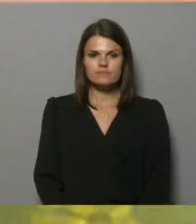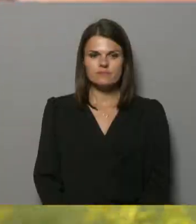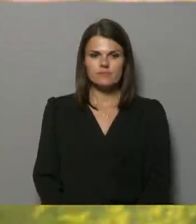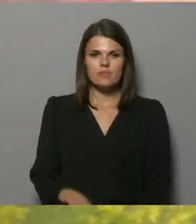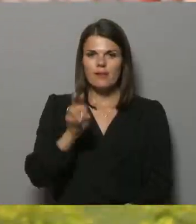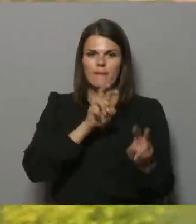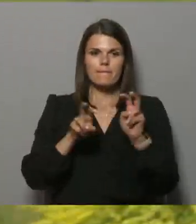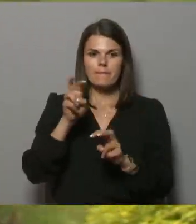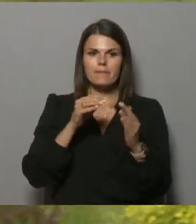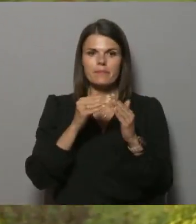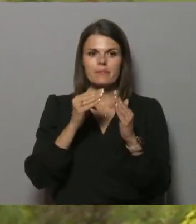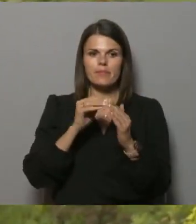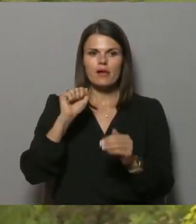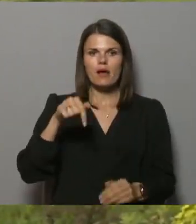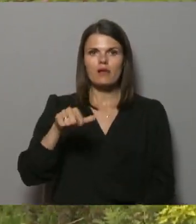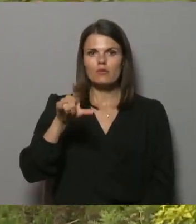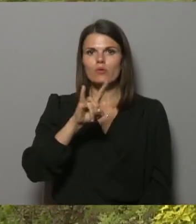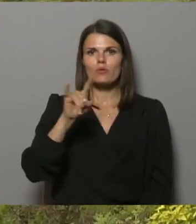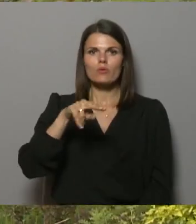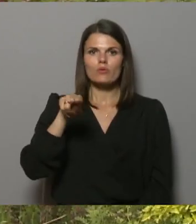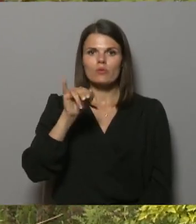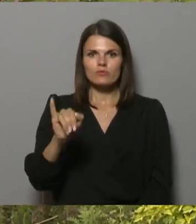Neklējam māju, apslūdi dāci.